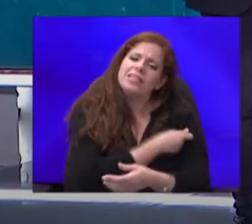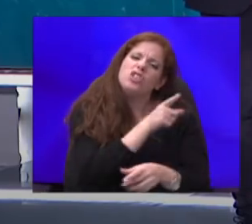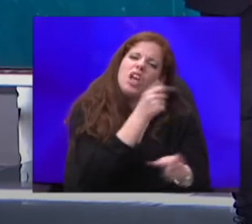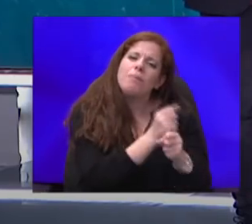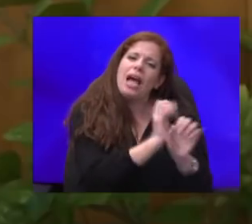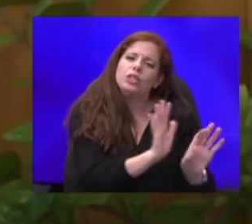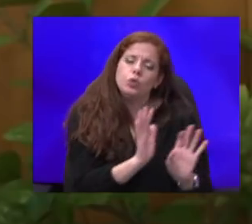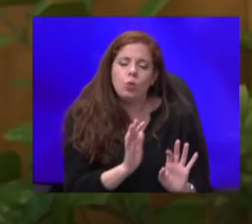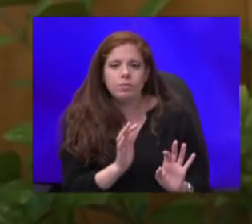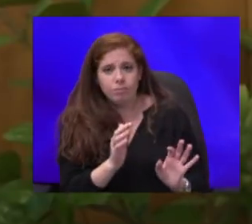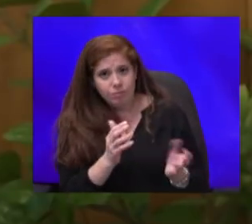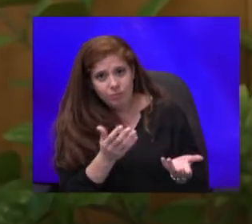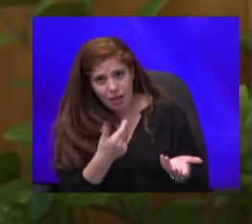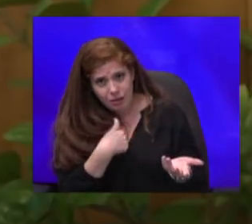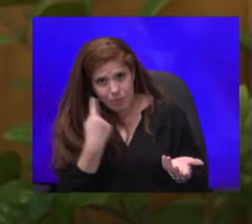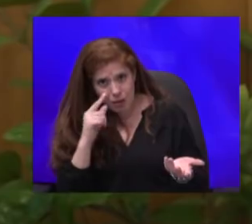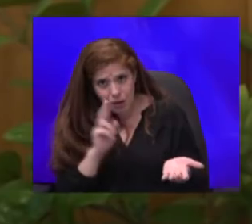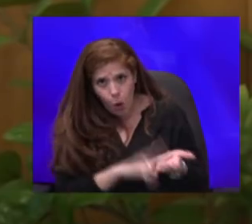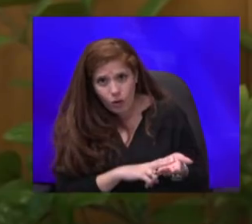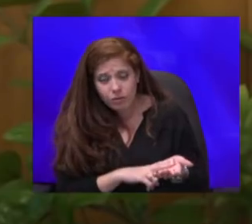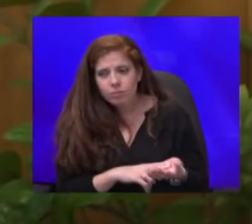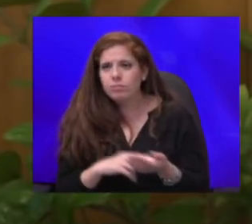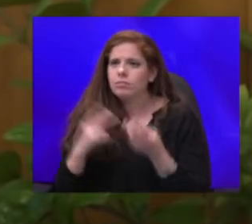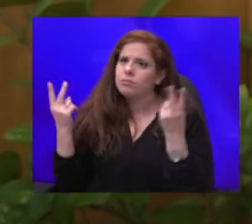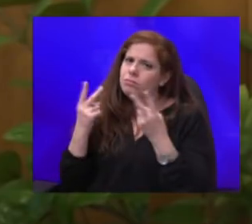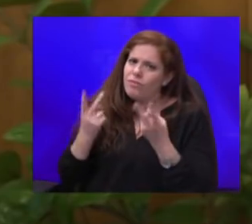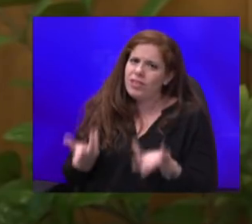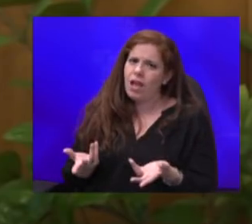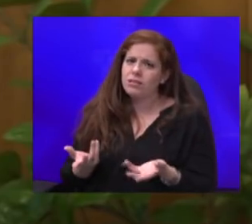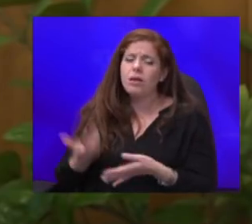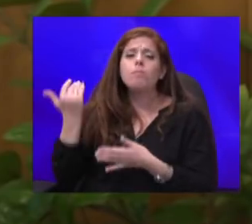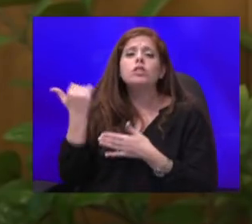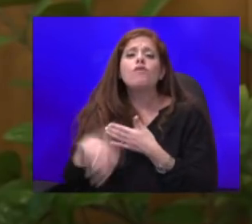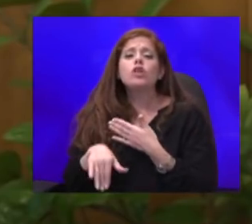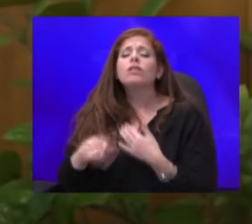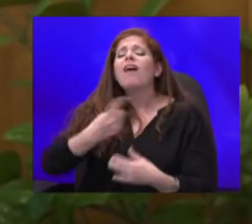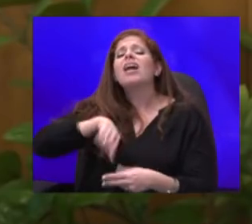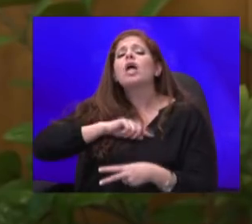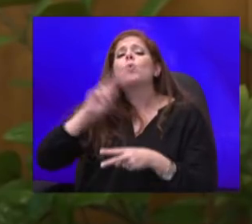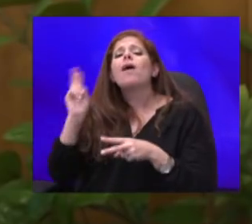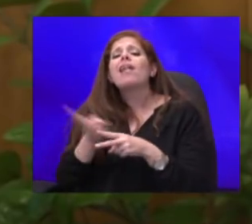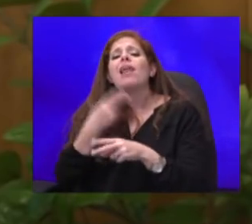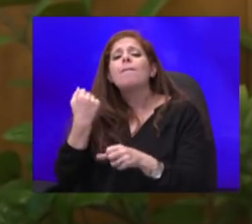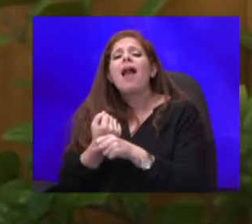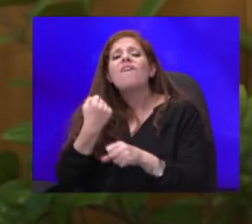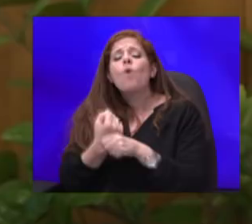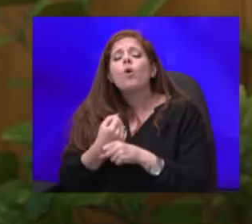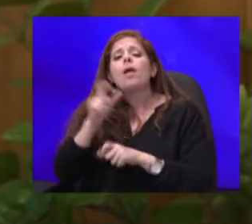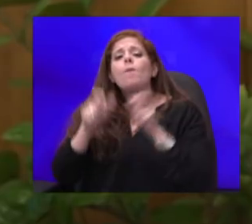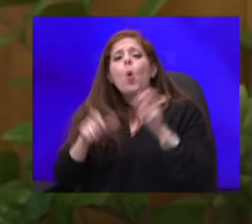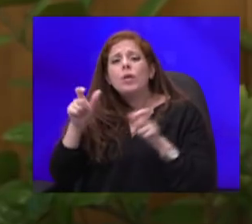אני מניח נכון? בוודאי שכך. בשפון של דבר אנחנו רגילים לעבוד עם האוכלוסייה, אנחנו מרקירים את